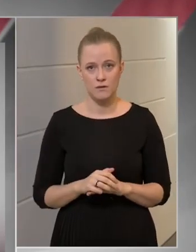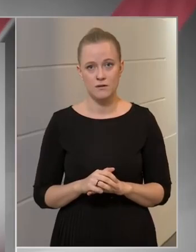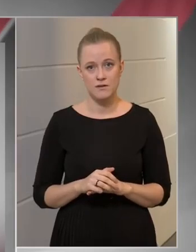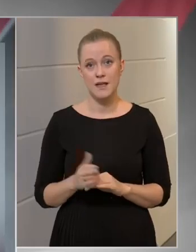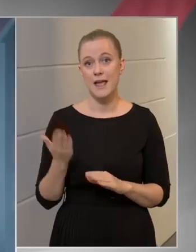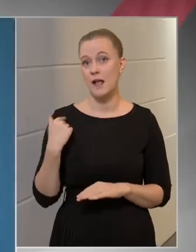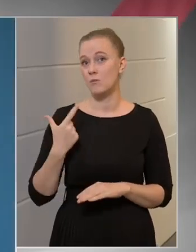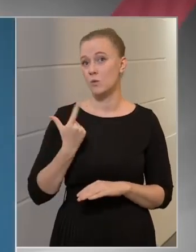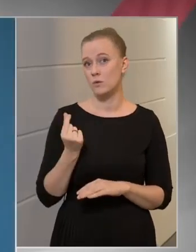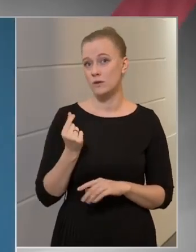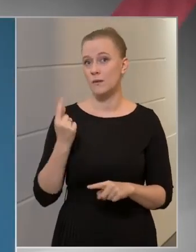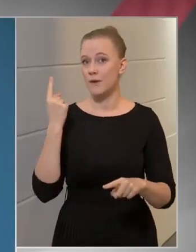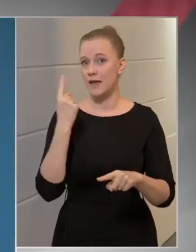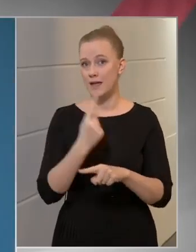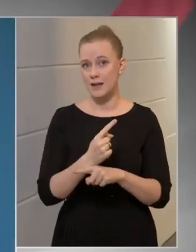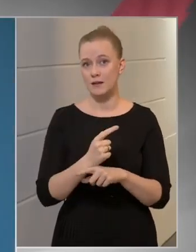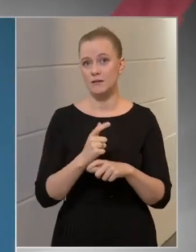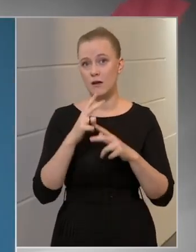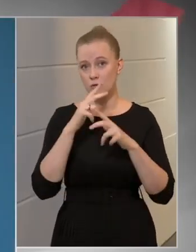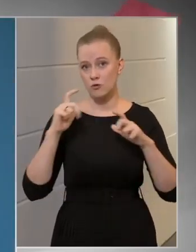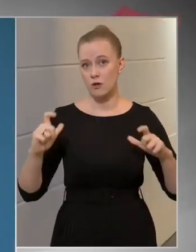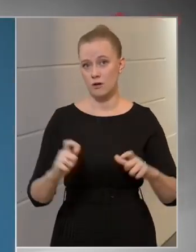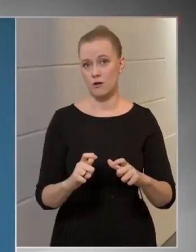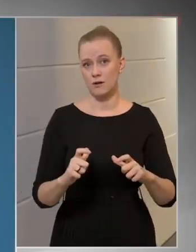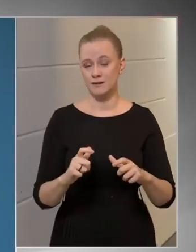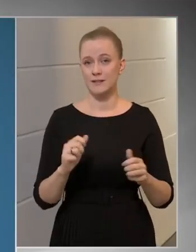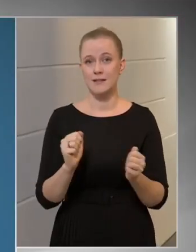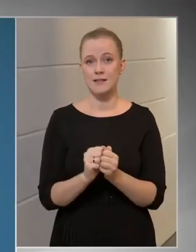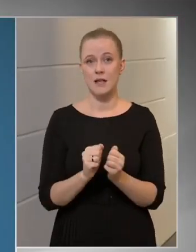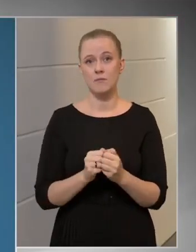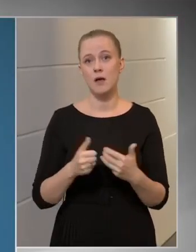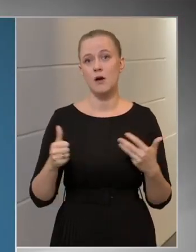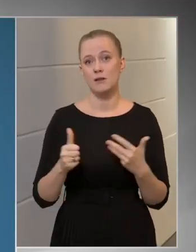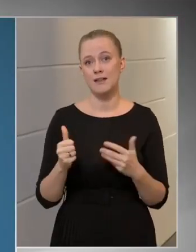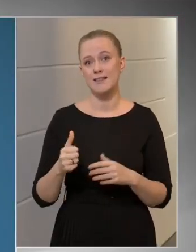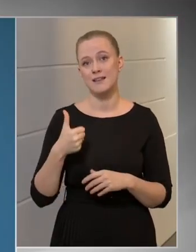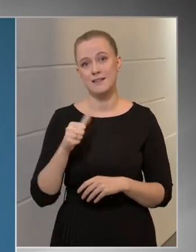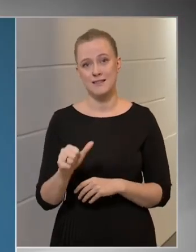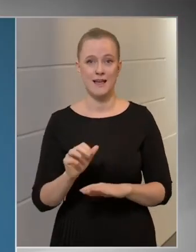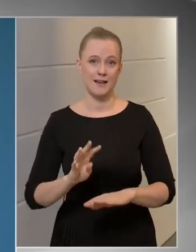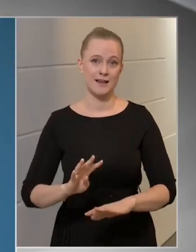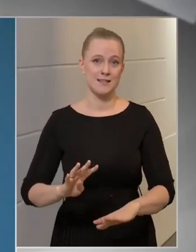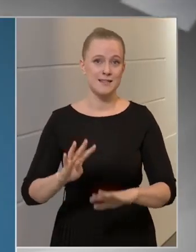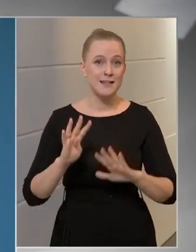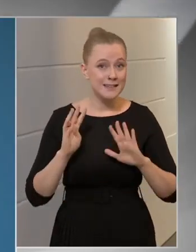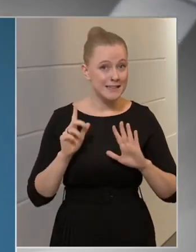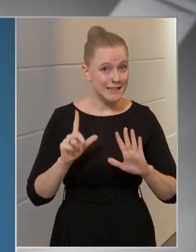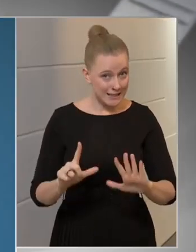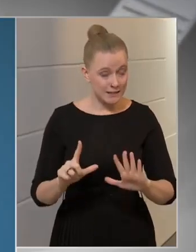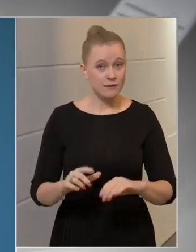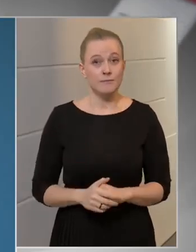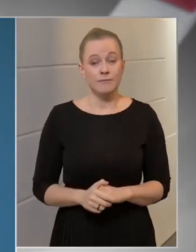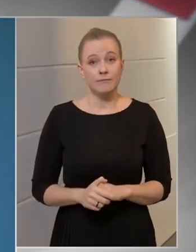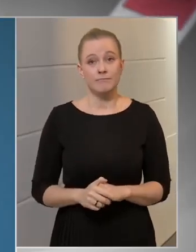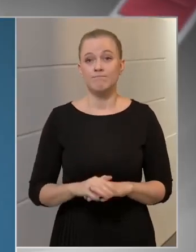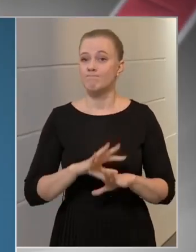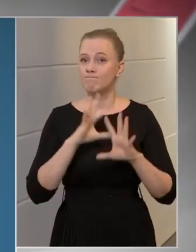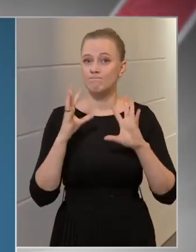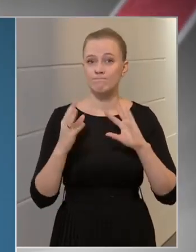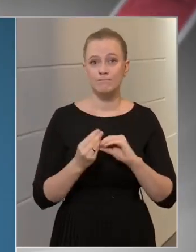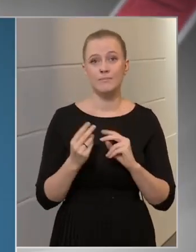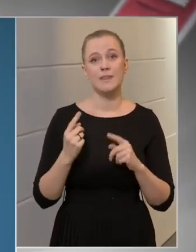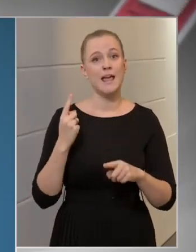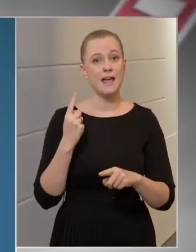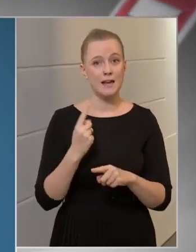24 órában elrendelt hatósági házi karanténok száma 6.107, így az elrendelt és érvényben lévő